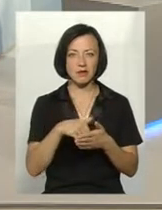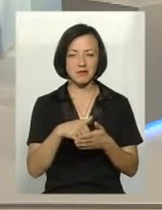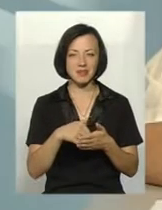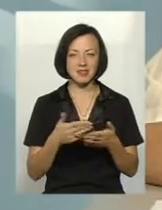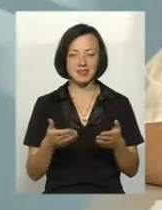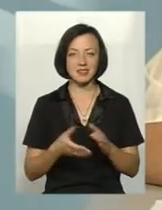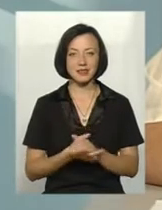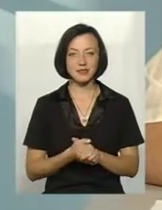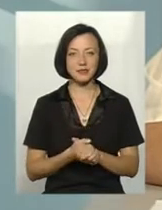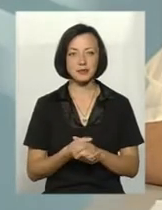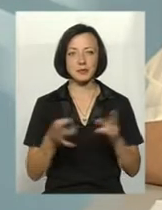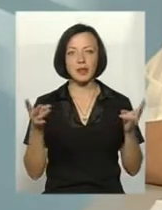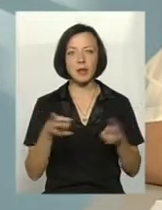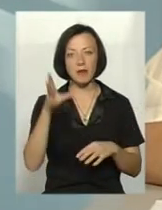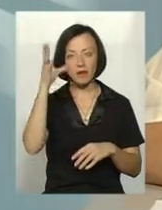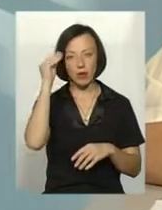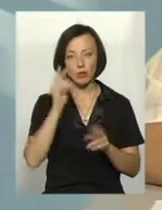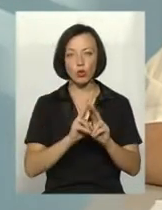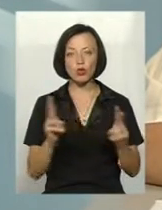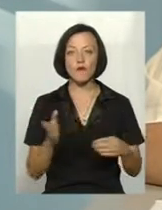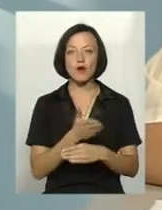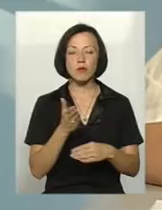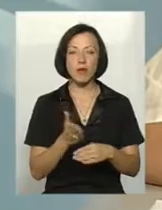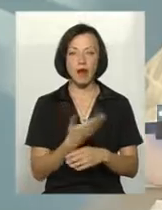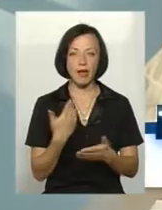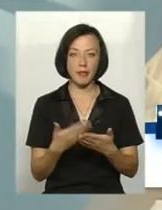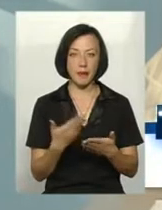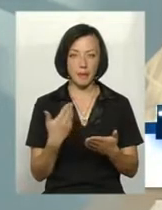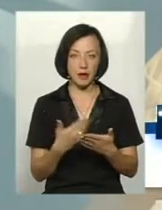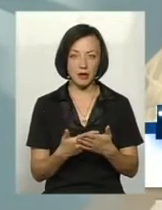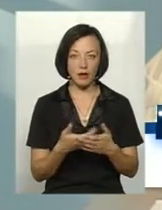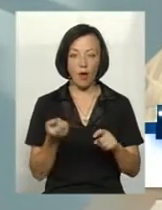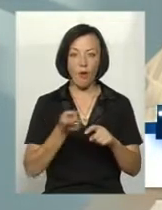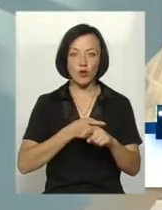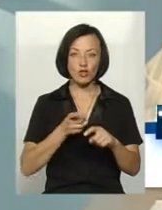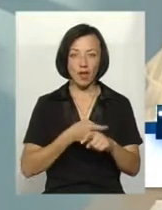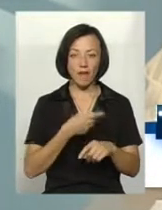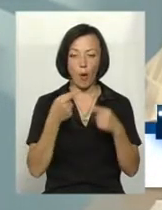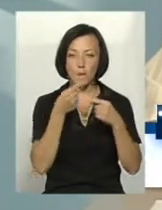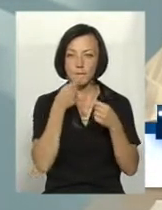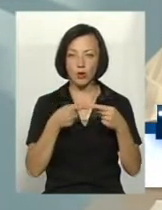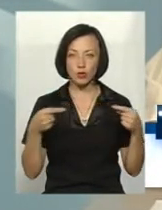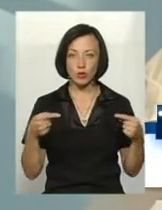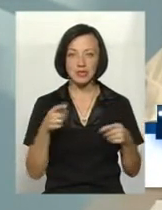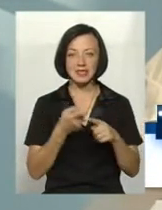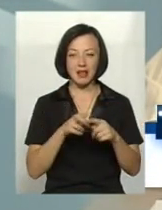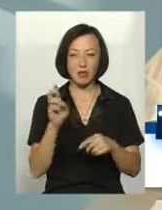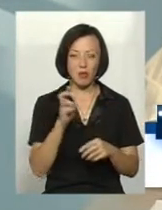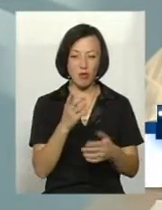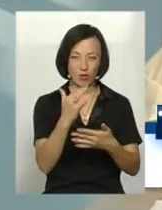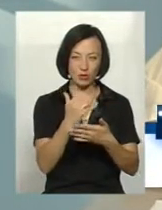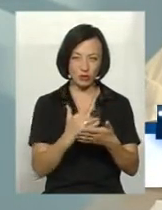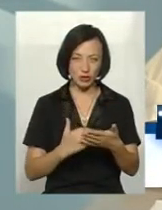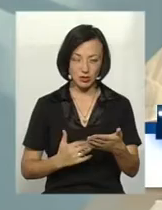враховувати, яку продукцію хто виробляє. Наприклад, овочеву продукцію, цей борщовий набір, що ми говоримо,